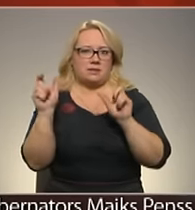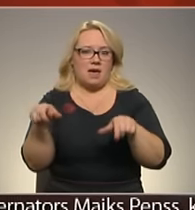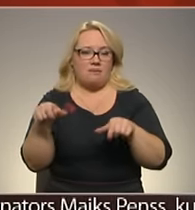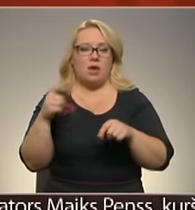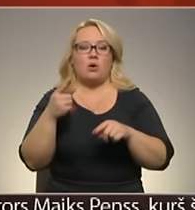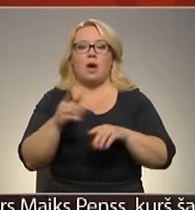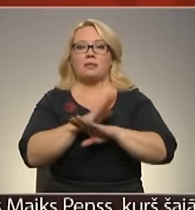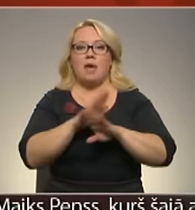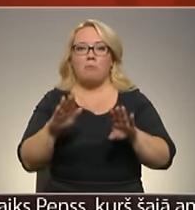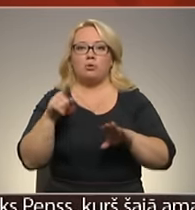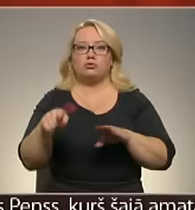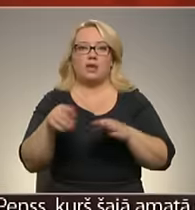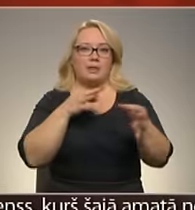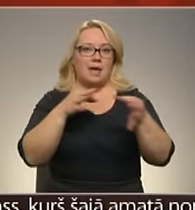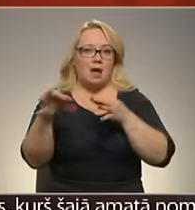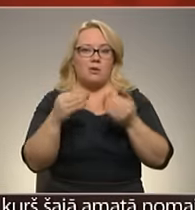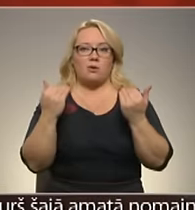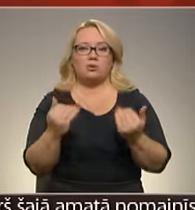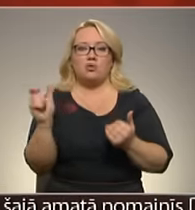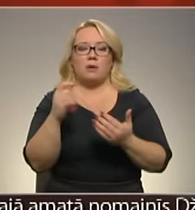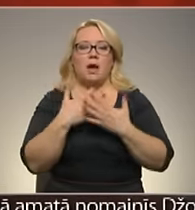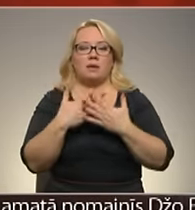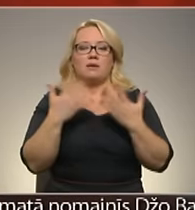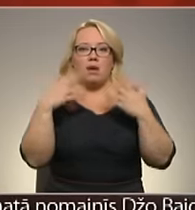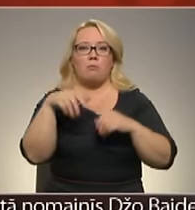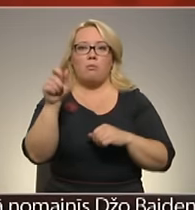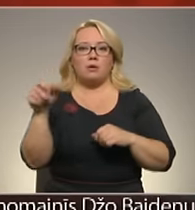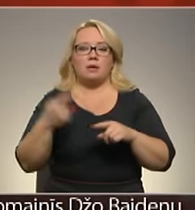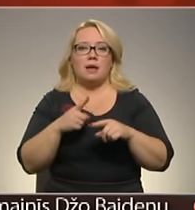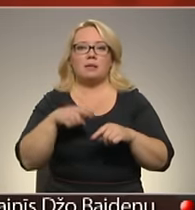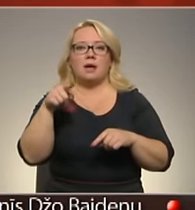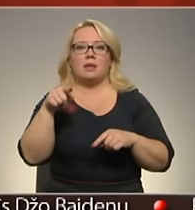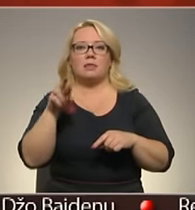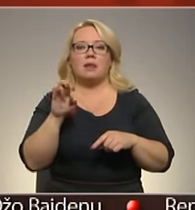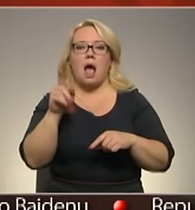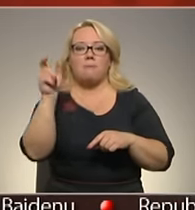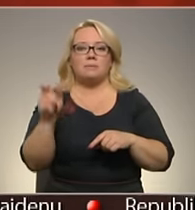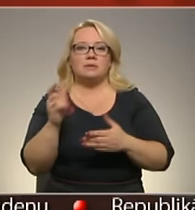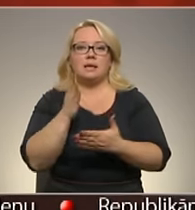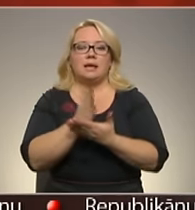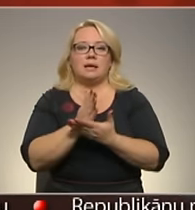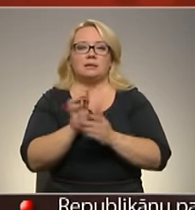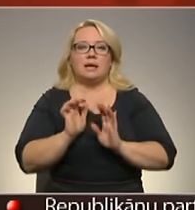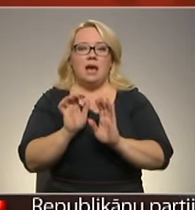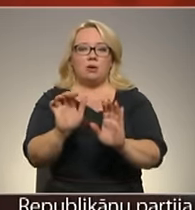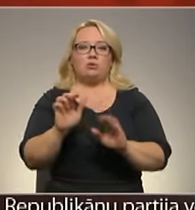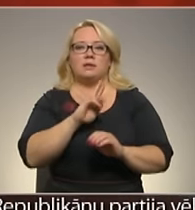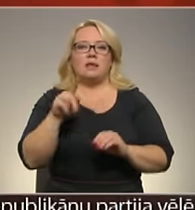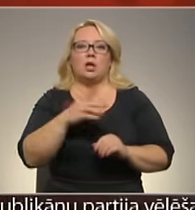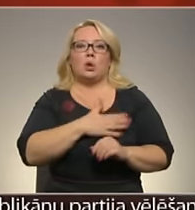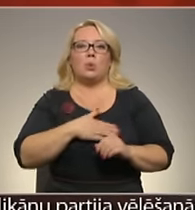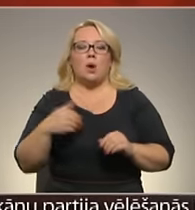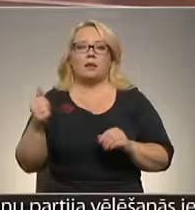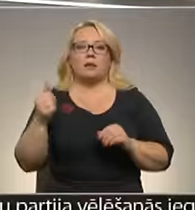tādēļ, ja nebūs šī dialoga ar šobrīd aktīvajiem politiķiem, tad Trumps savukārt tiks iegrūsts, varbūt mums netika ļoti